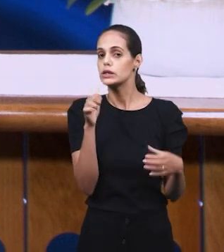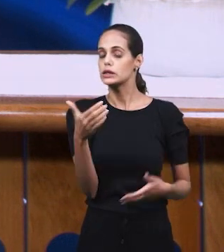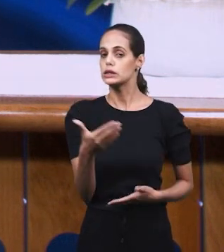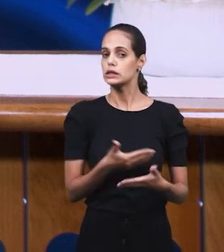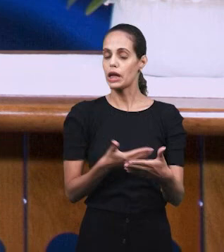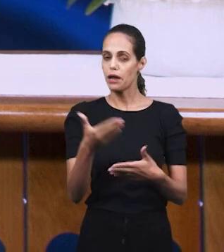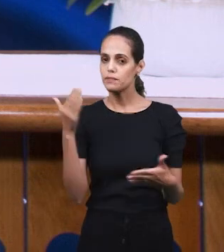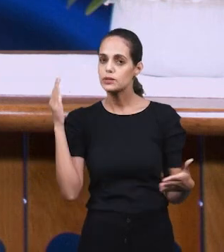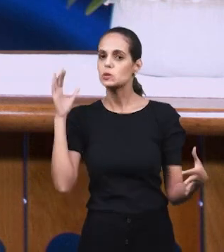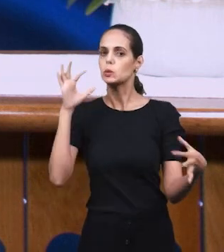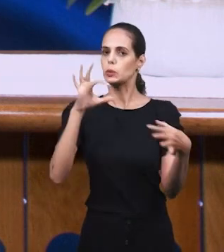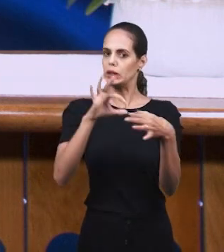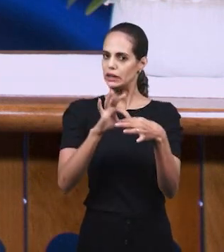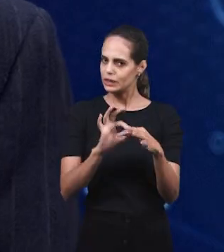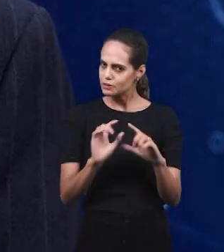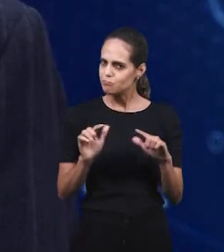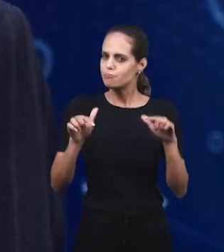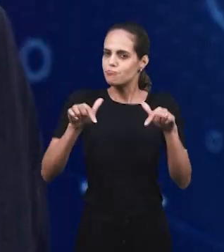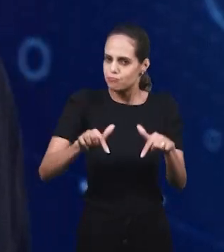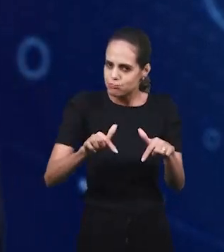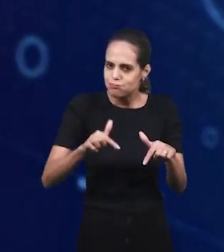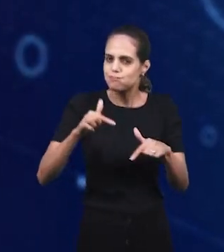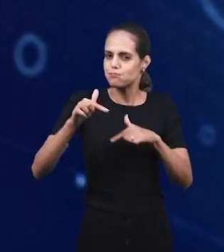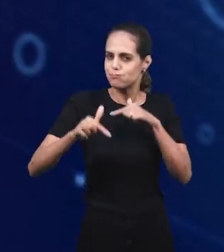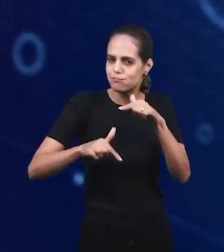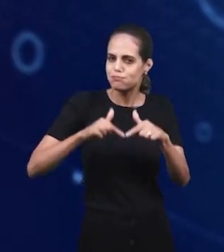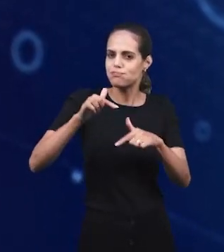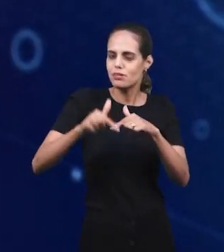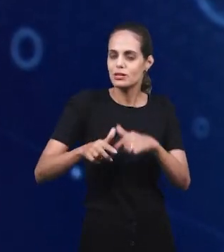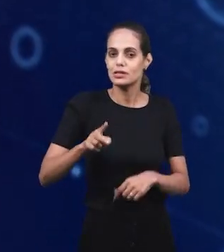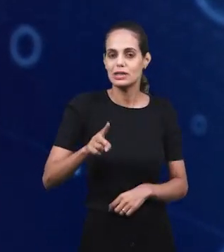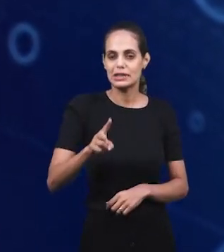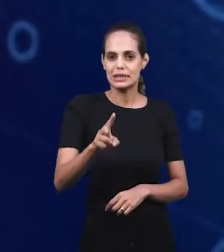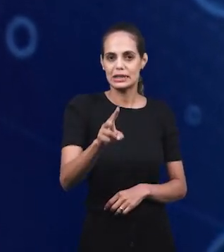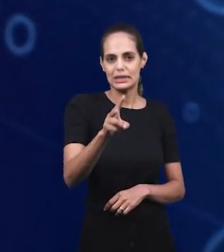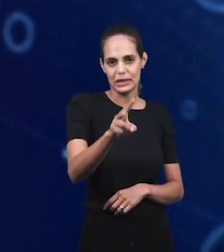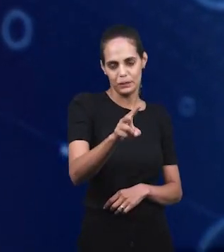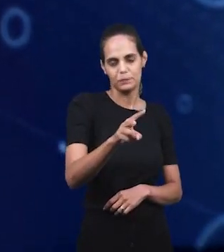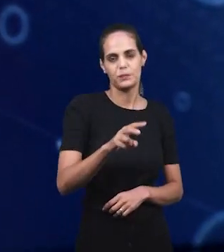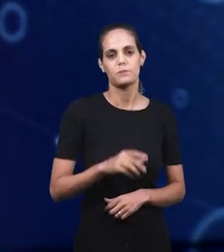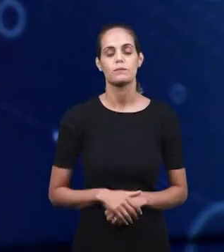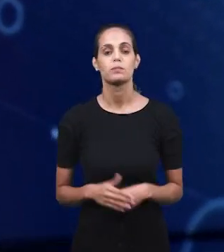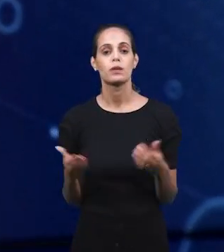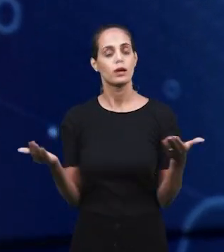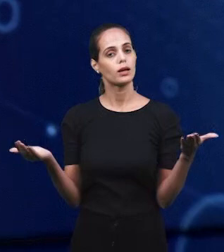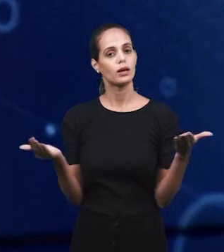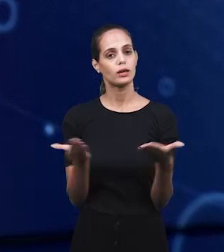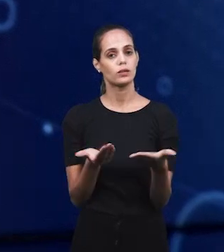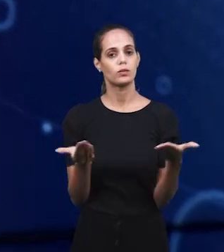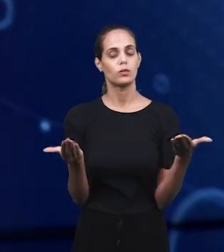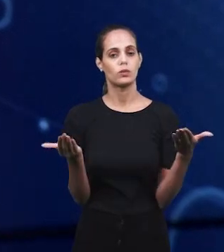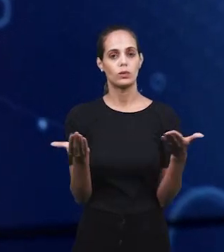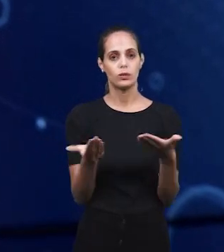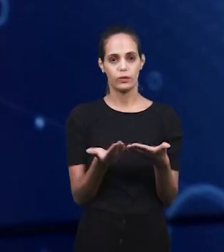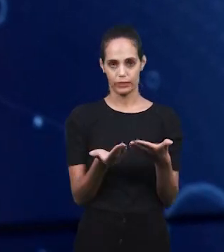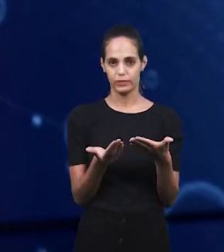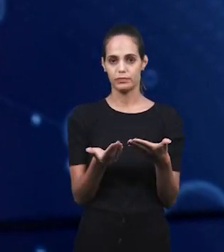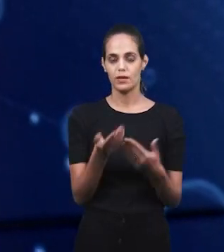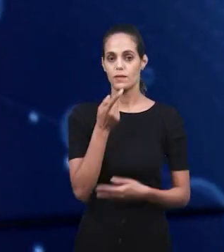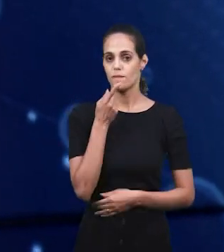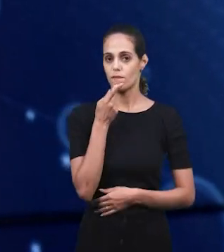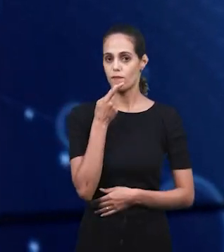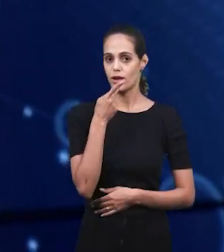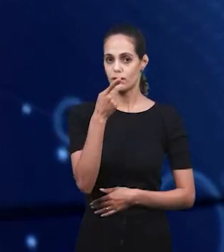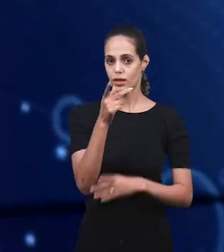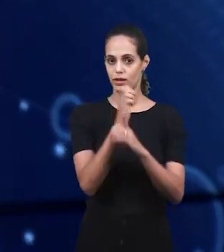передаст нам свидетельство. Хотел бы пригласить сестру, чтобы она поделилась с нами в